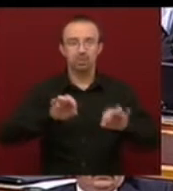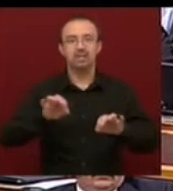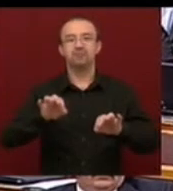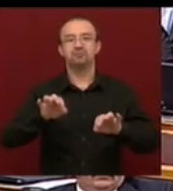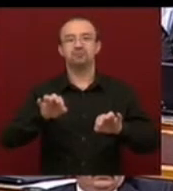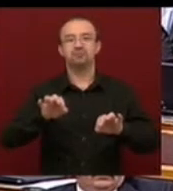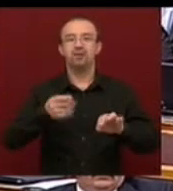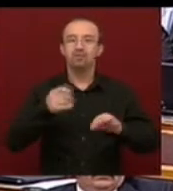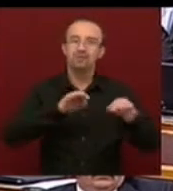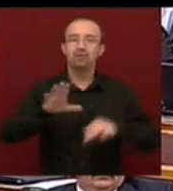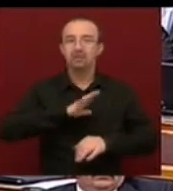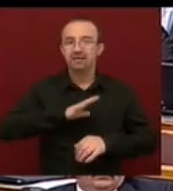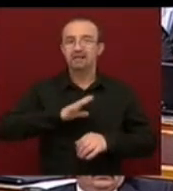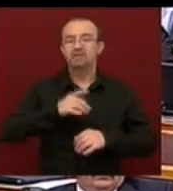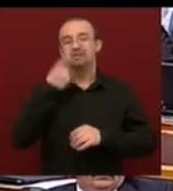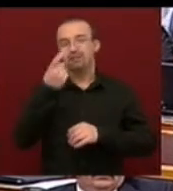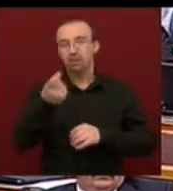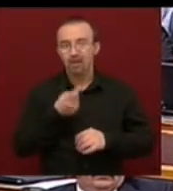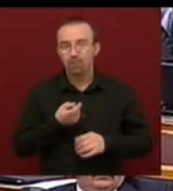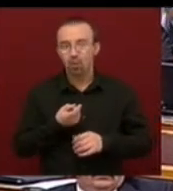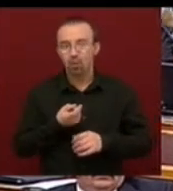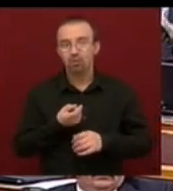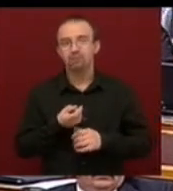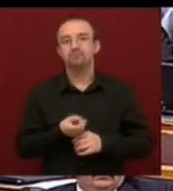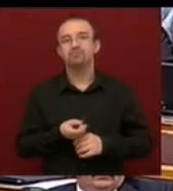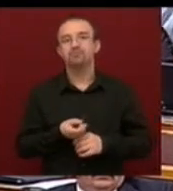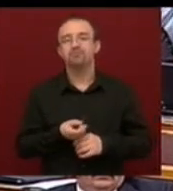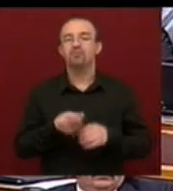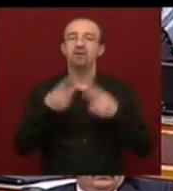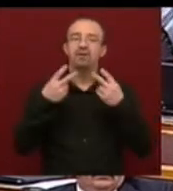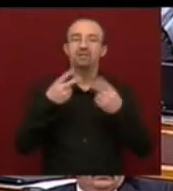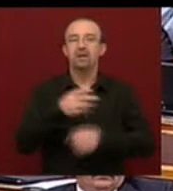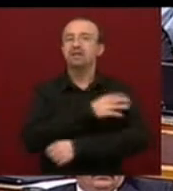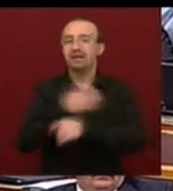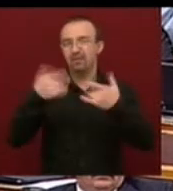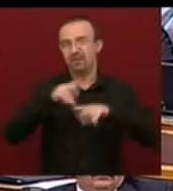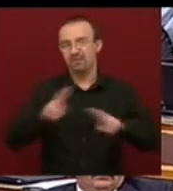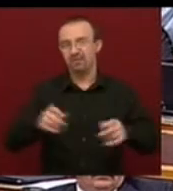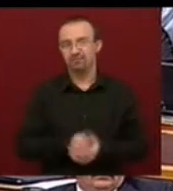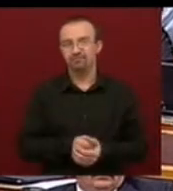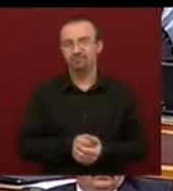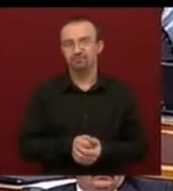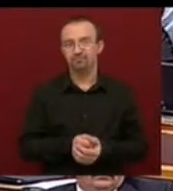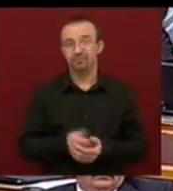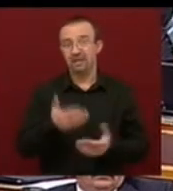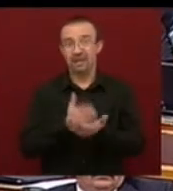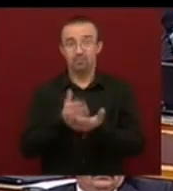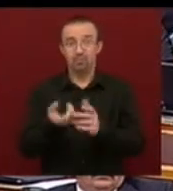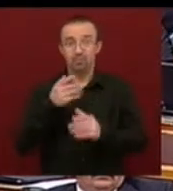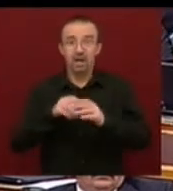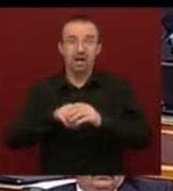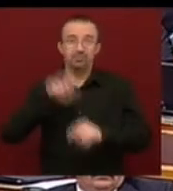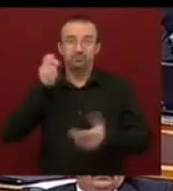kockáltók szempontjából lényegesen gyengébb helyzetben vannak. Mi ebből kikerültünk, mert